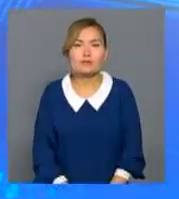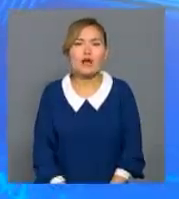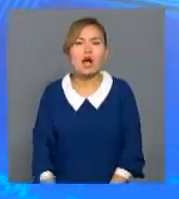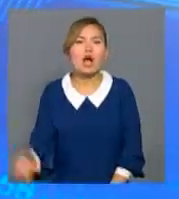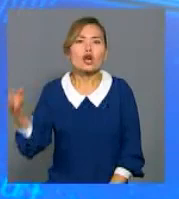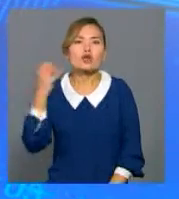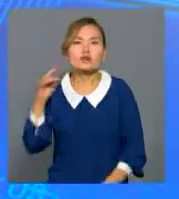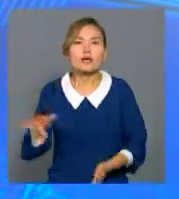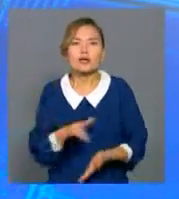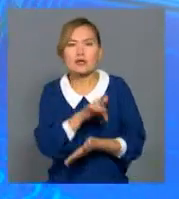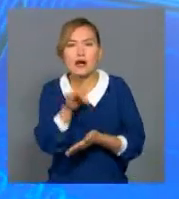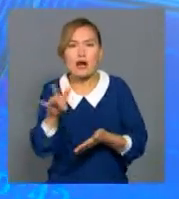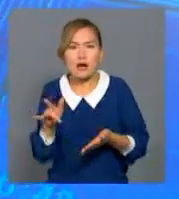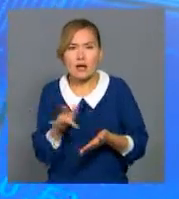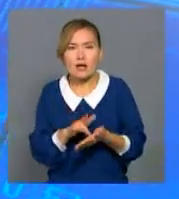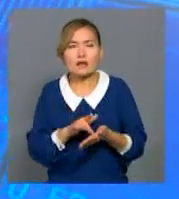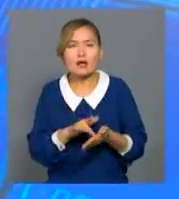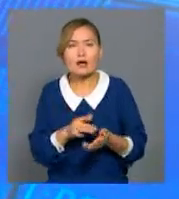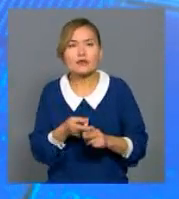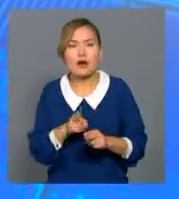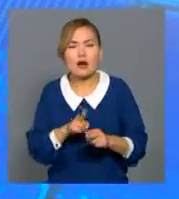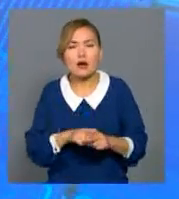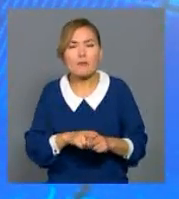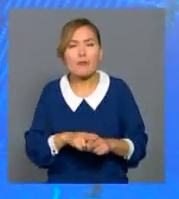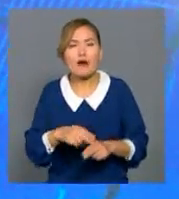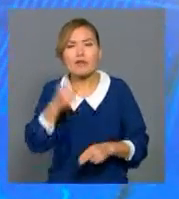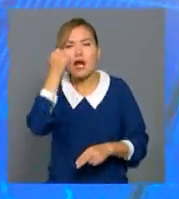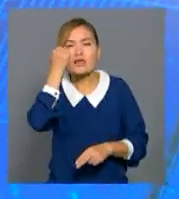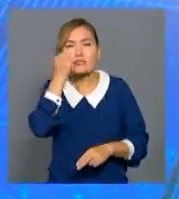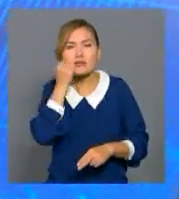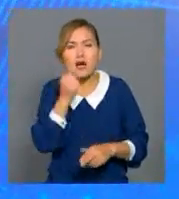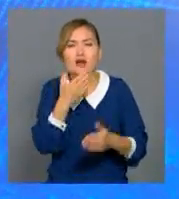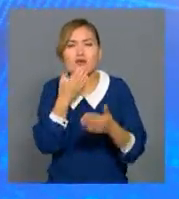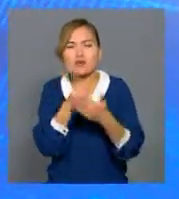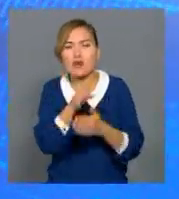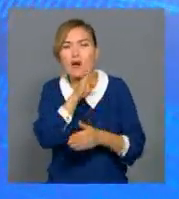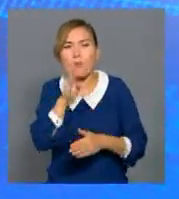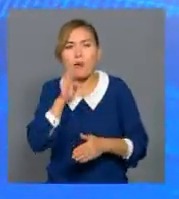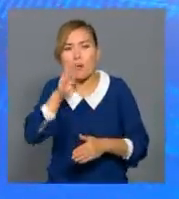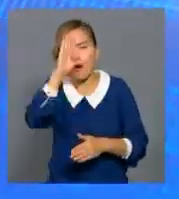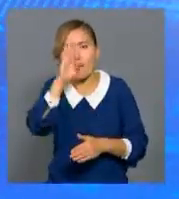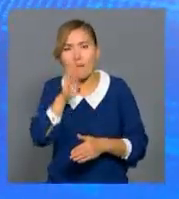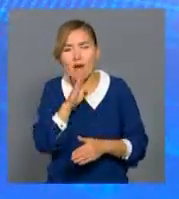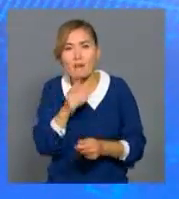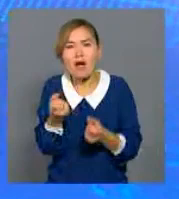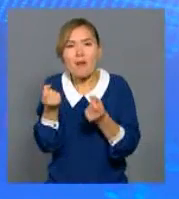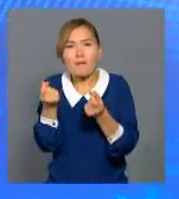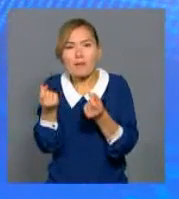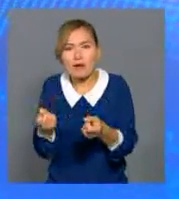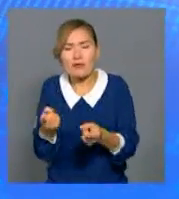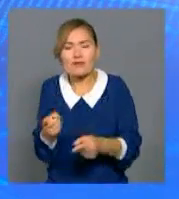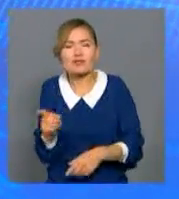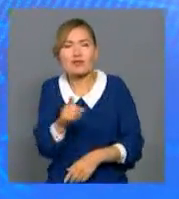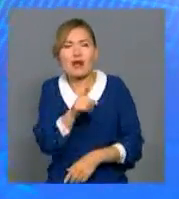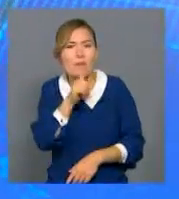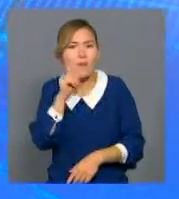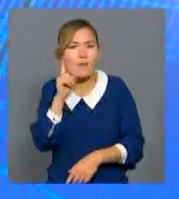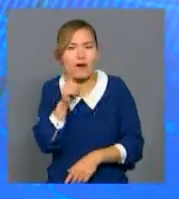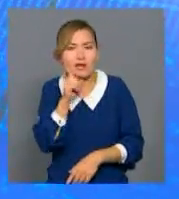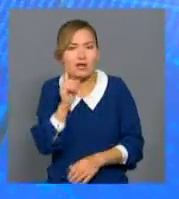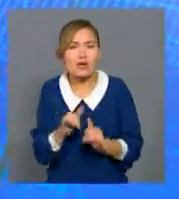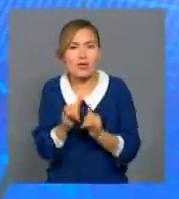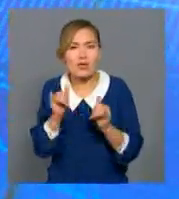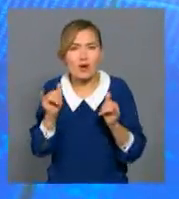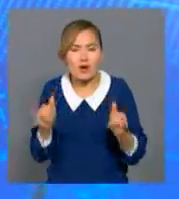Қызылордада егде тартқан атанасынан безінгендер көбейді. Сонғы екайдың өзінде жалғыз қалған түрт әжей қамқорлық дағдарыс